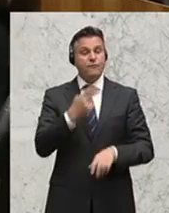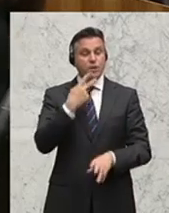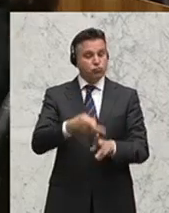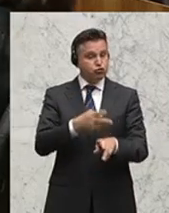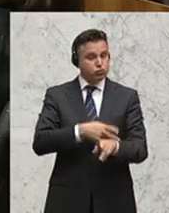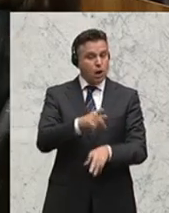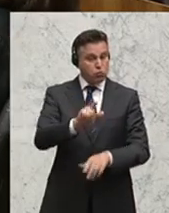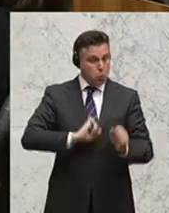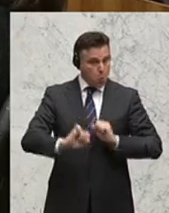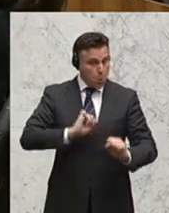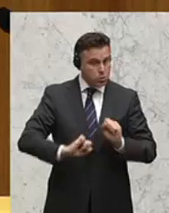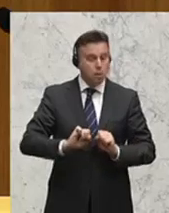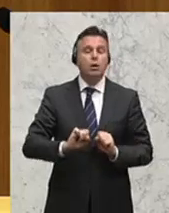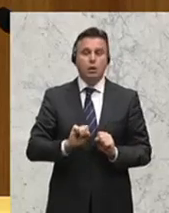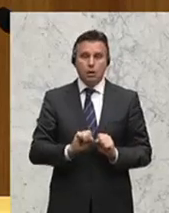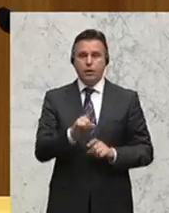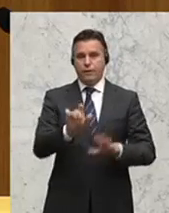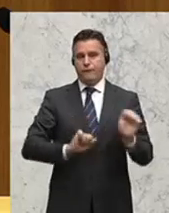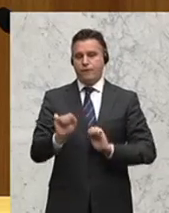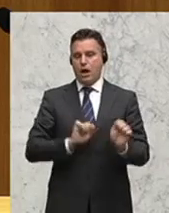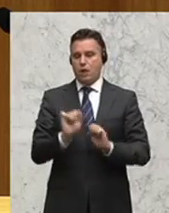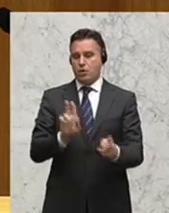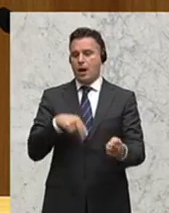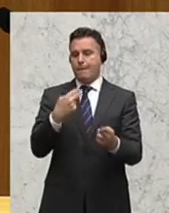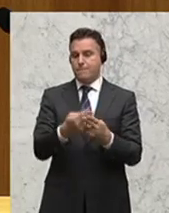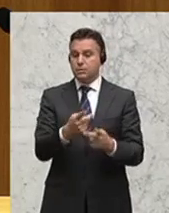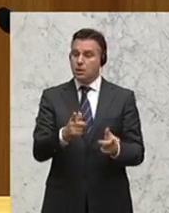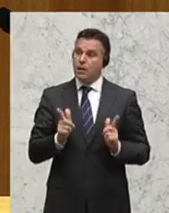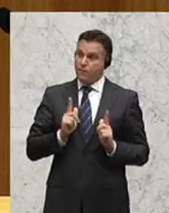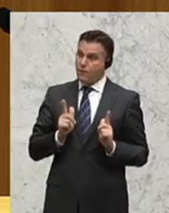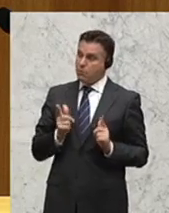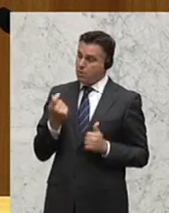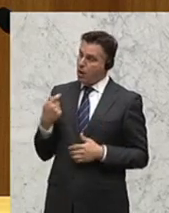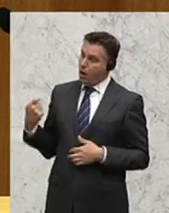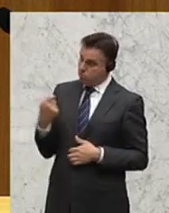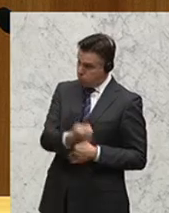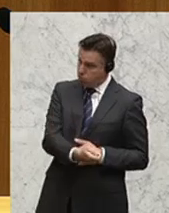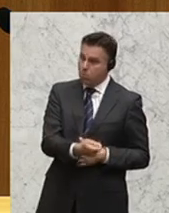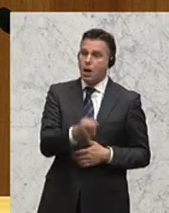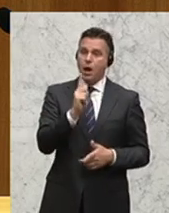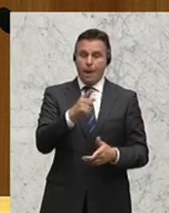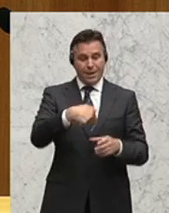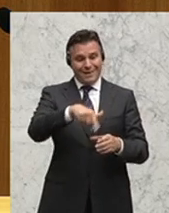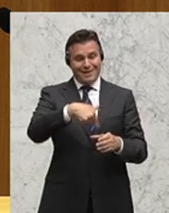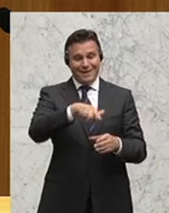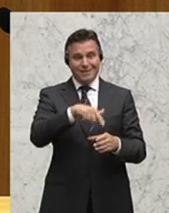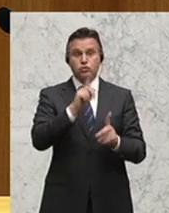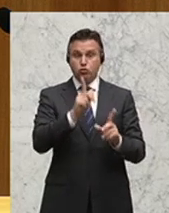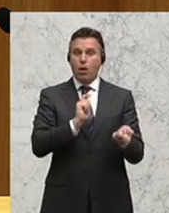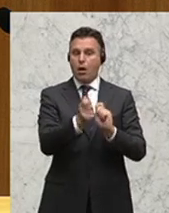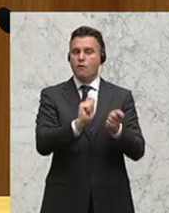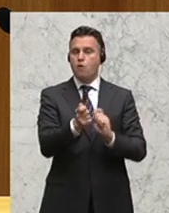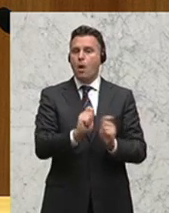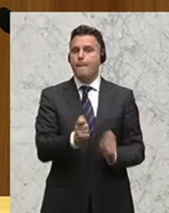Staates, in dem man nicht nur auf finanzielle Unterstützung wartet, sondern auch die notwendigen innerstaatlichen Reformen